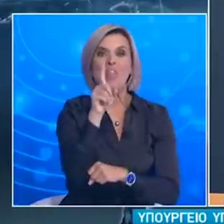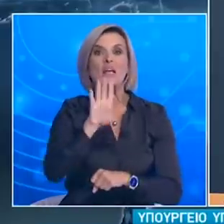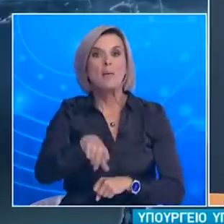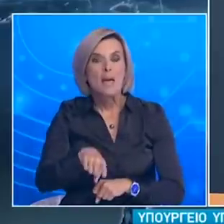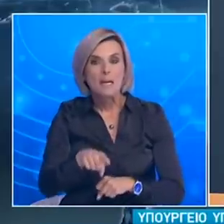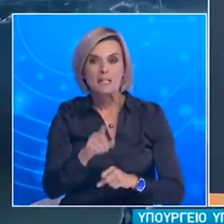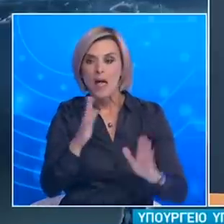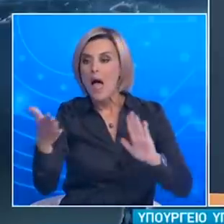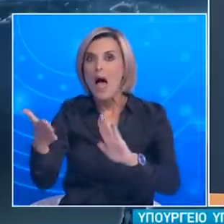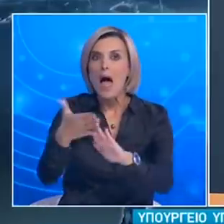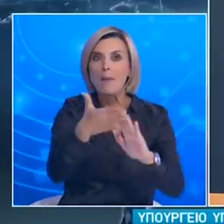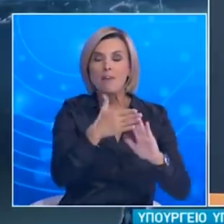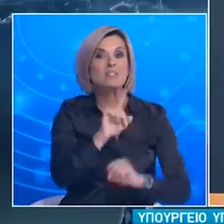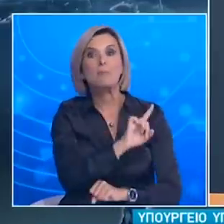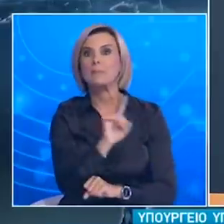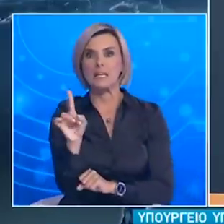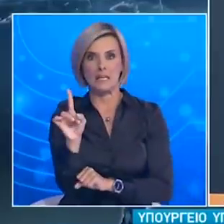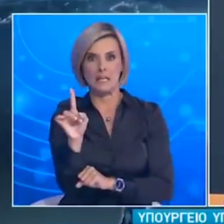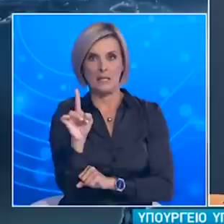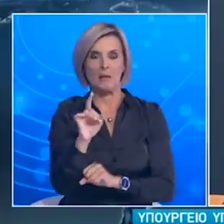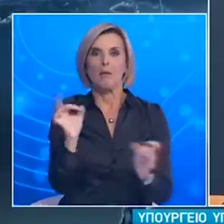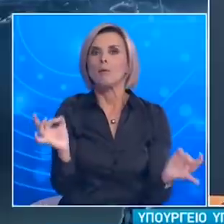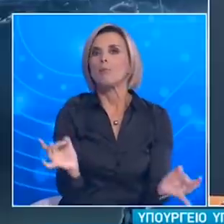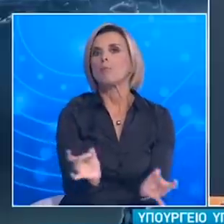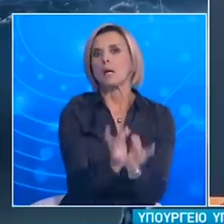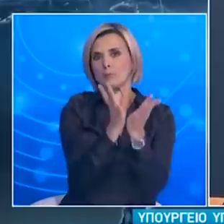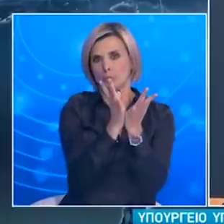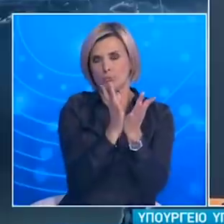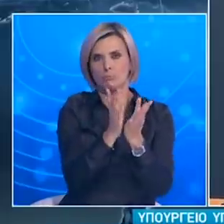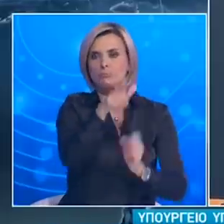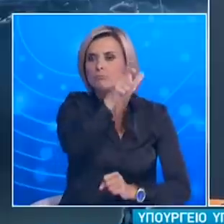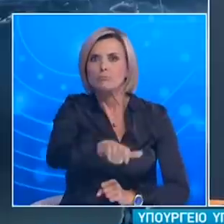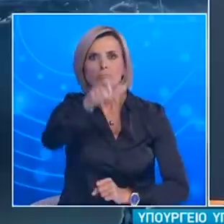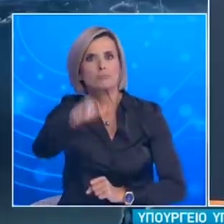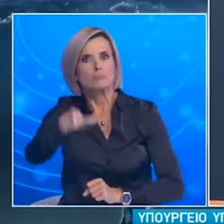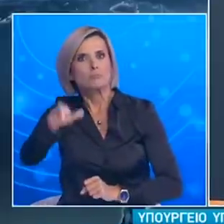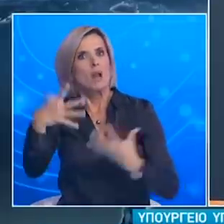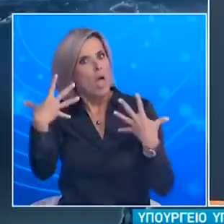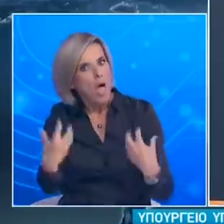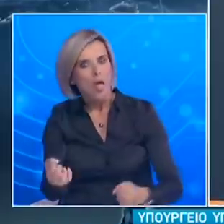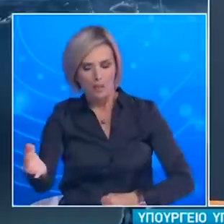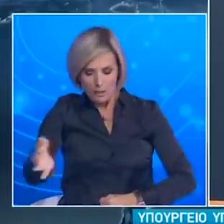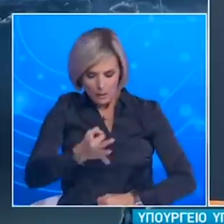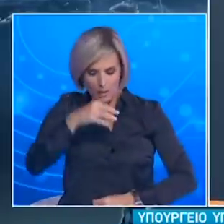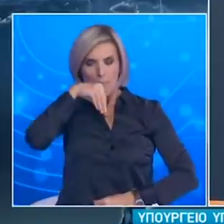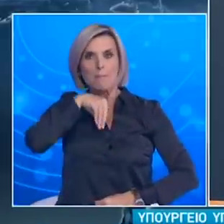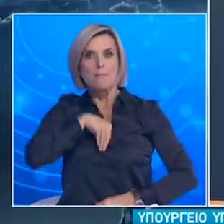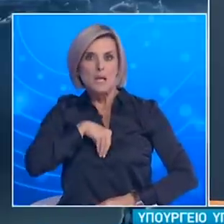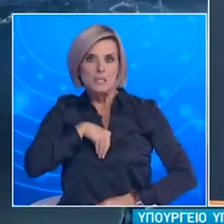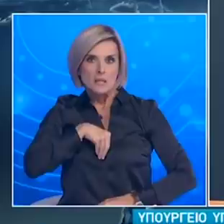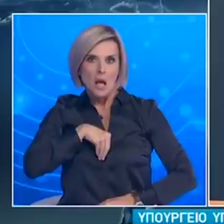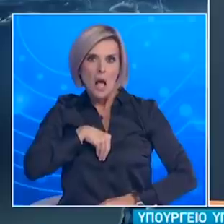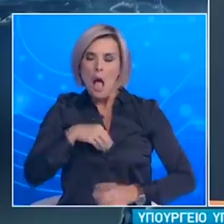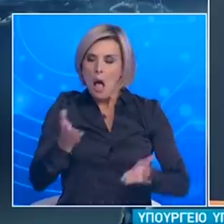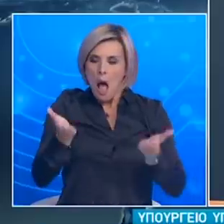Έτσι, αν έχουμε κολλήσει τον ιό και δεν το έχουμε καταλάβει, που είναι πολύ πιθανό μπορούμε να μειώσουμε δραματικά την πιθανότητα περαιτέρω